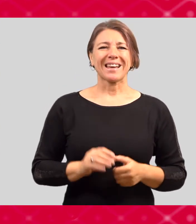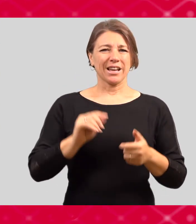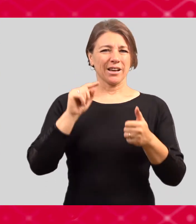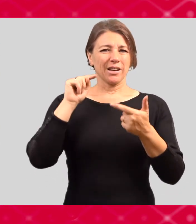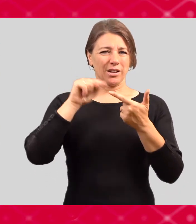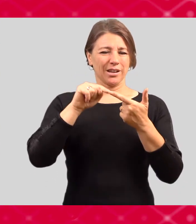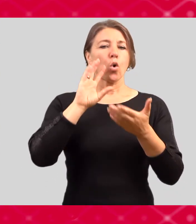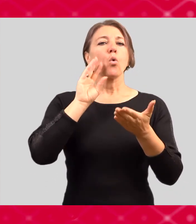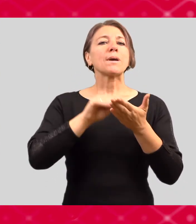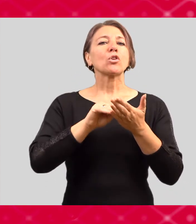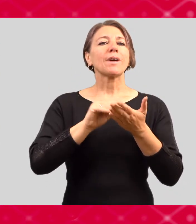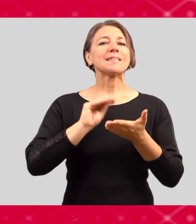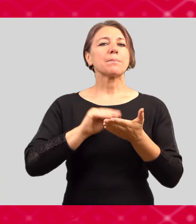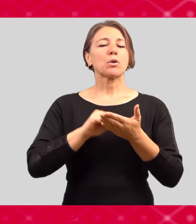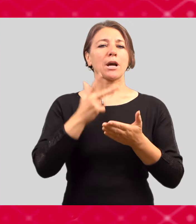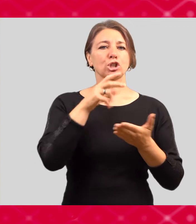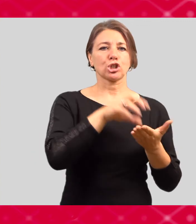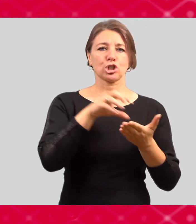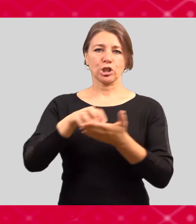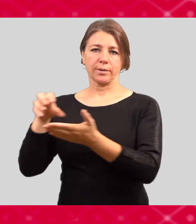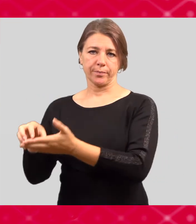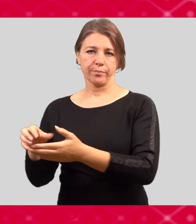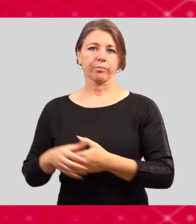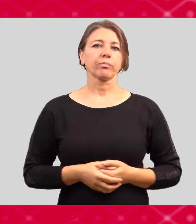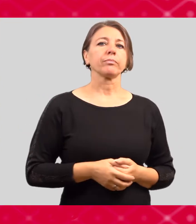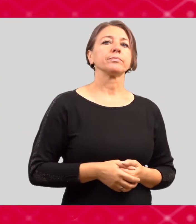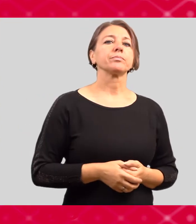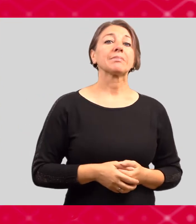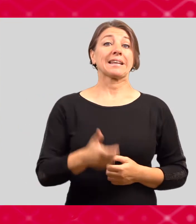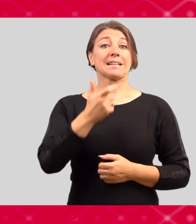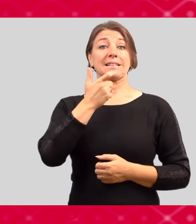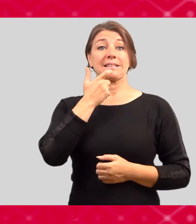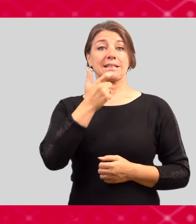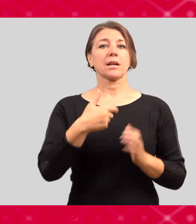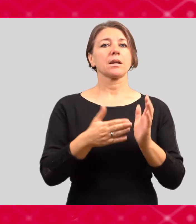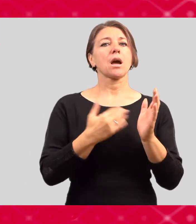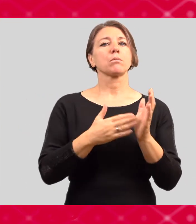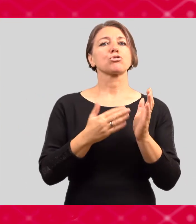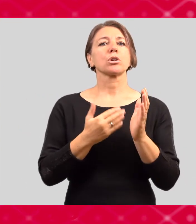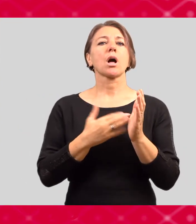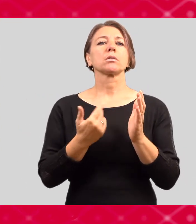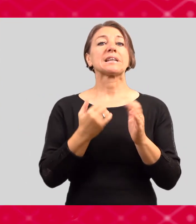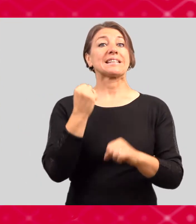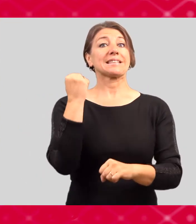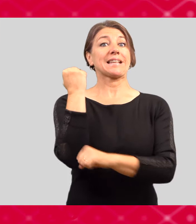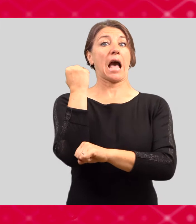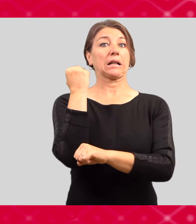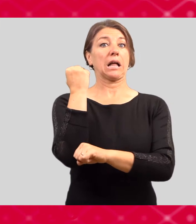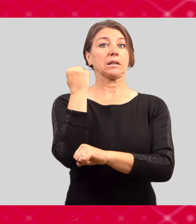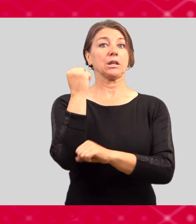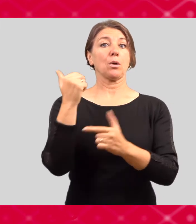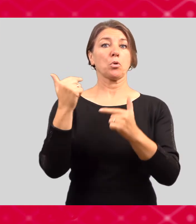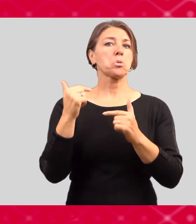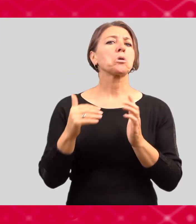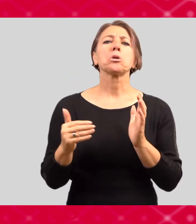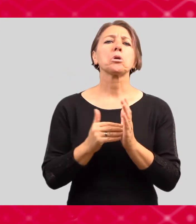je vypláceno ve třech kategoriích. Proto, abyste získali stipendium na podporu ubytování v základní